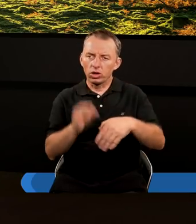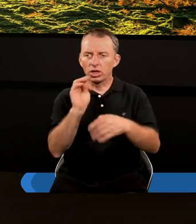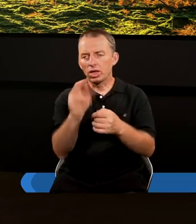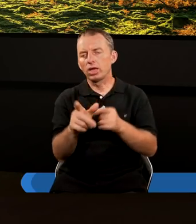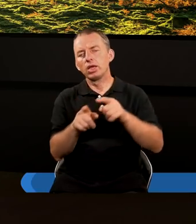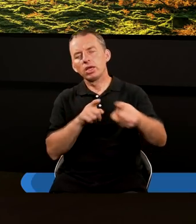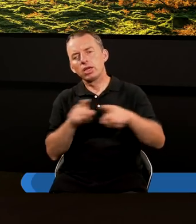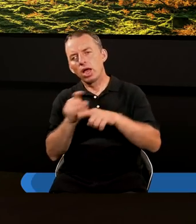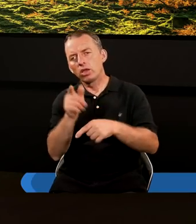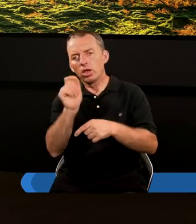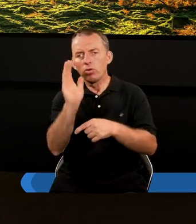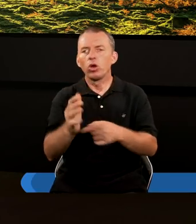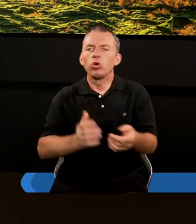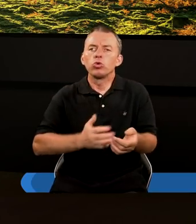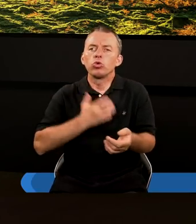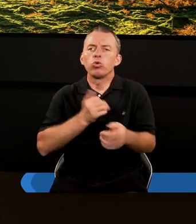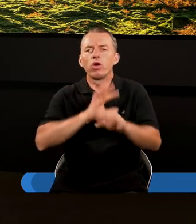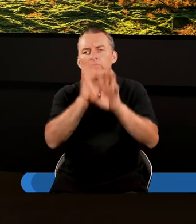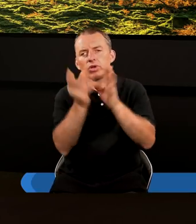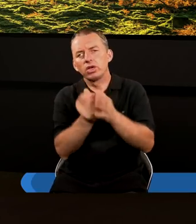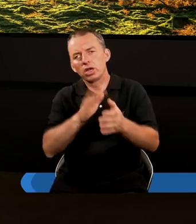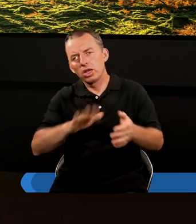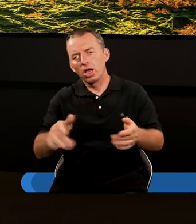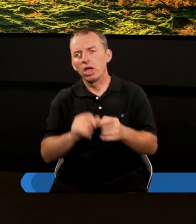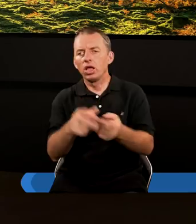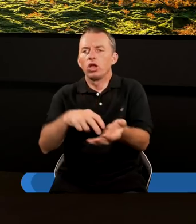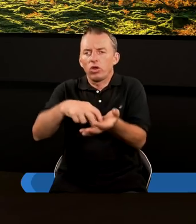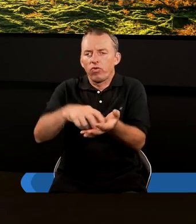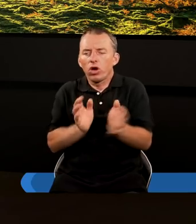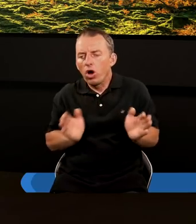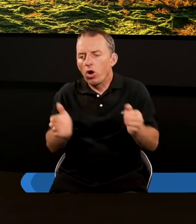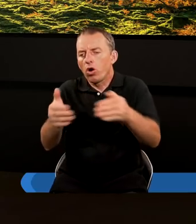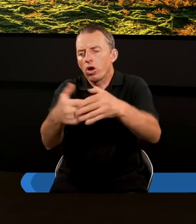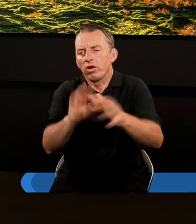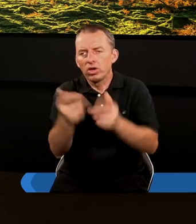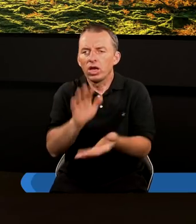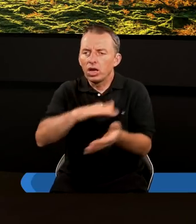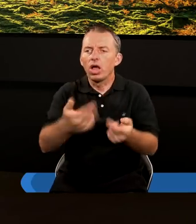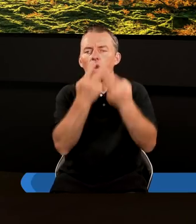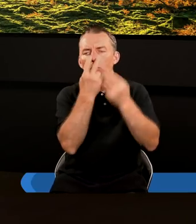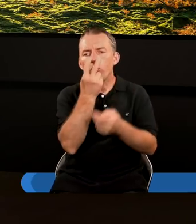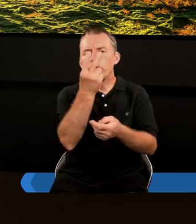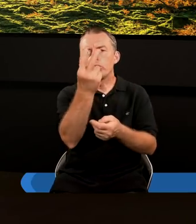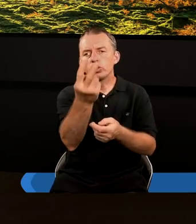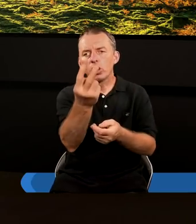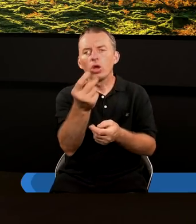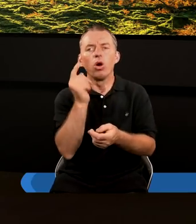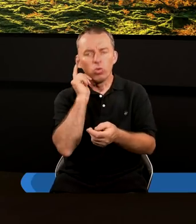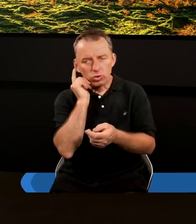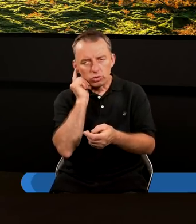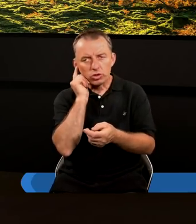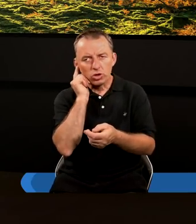znak tego, co będą czuły wszystkie narody, jaka trwoga ogarnie wszystkie narody, gdy ujrzą i